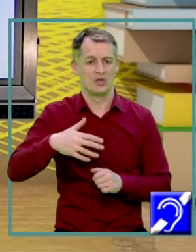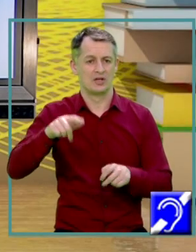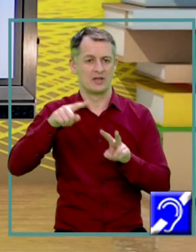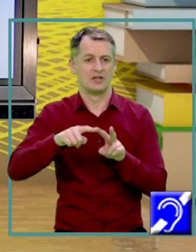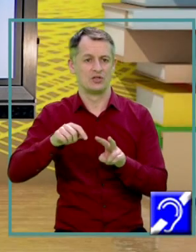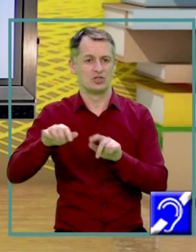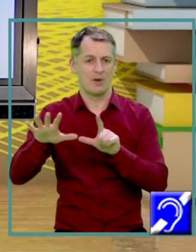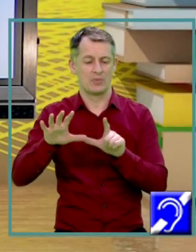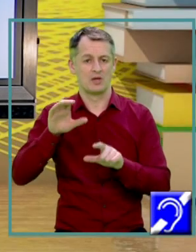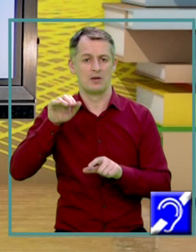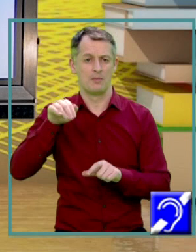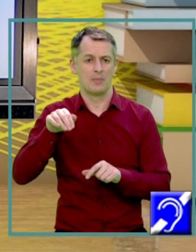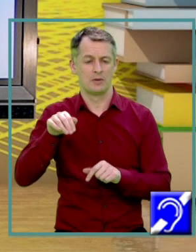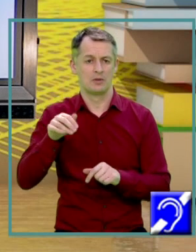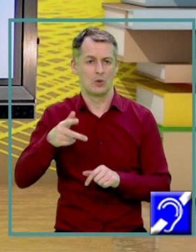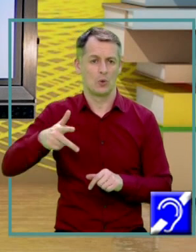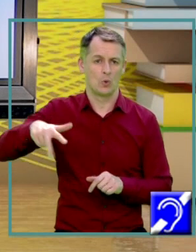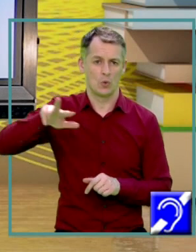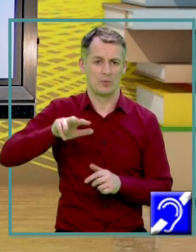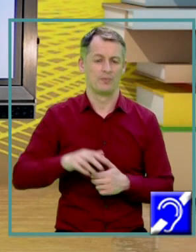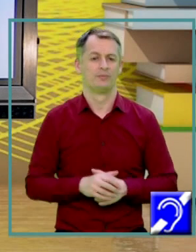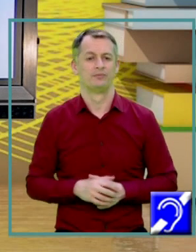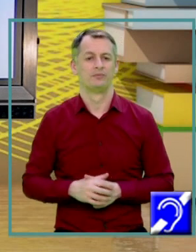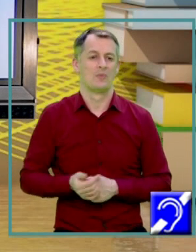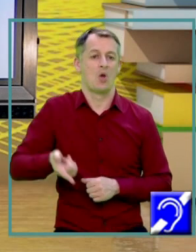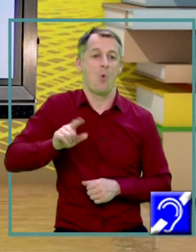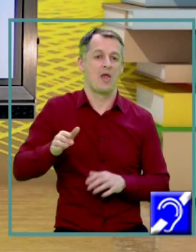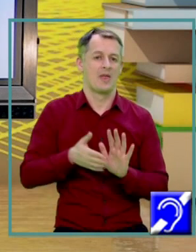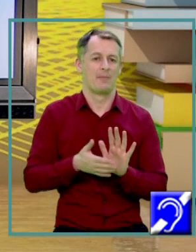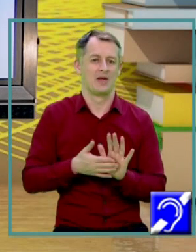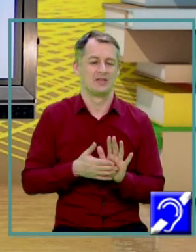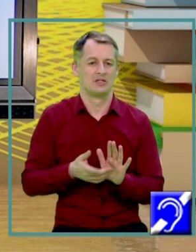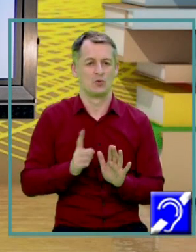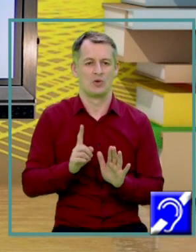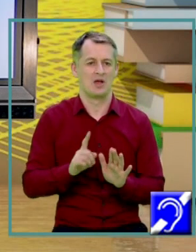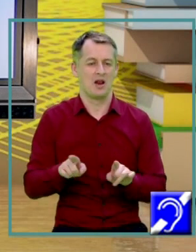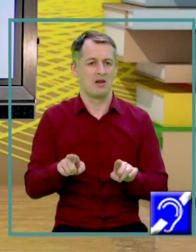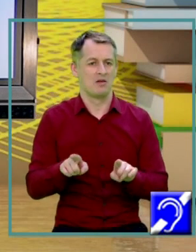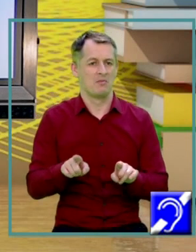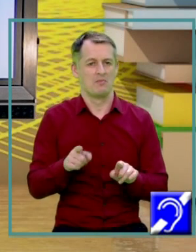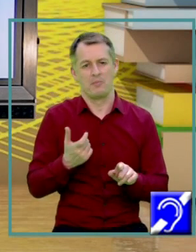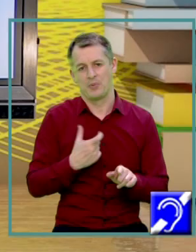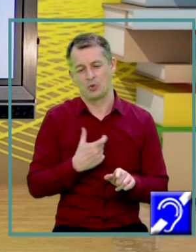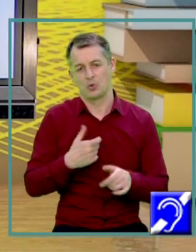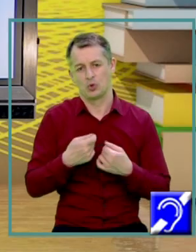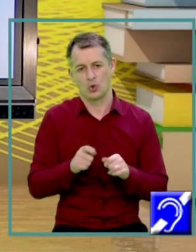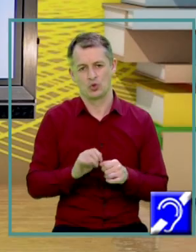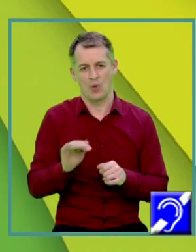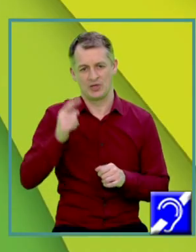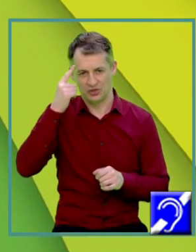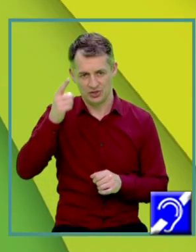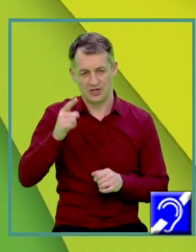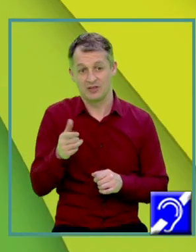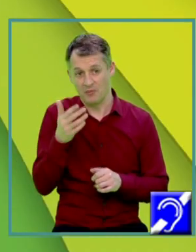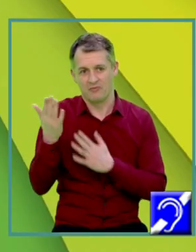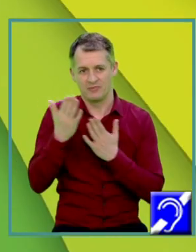Care nu e atât de la îndemân a tuturor copiilor O piramide patrulateră regulată